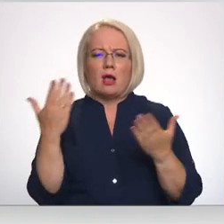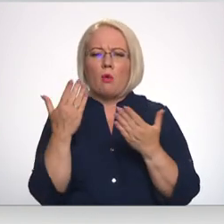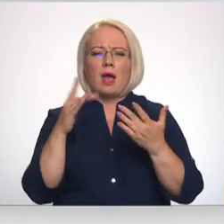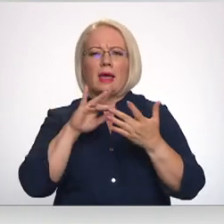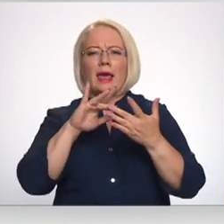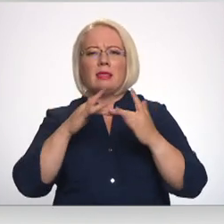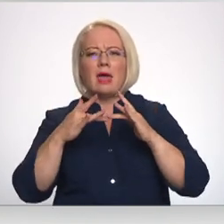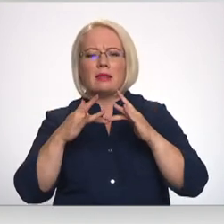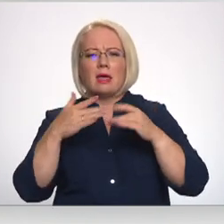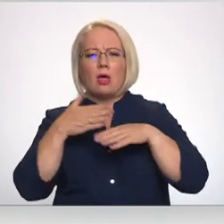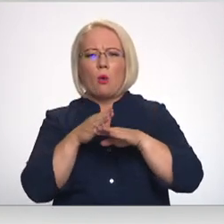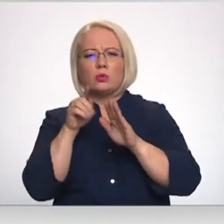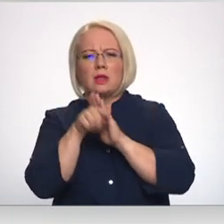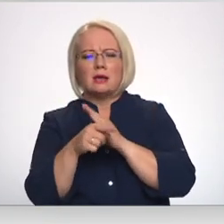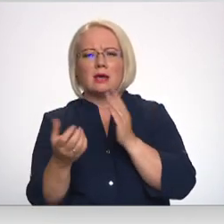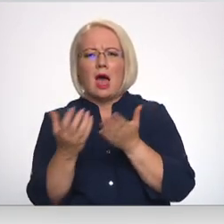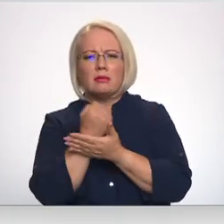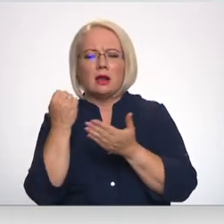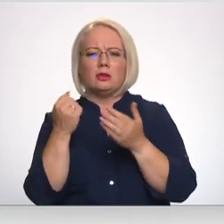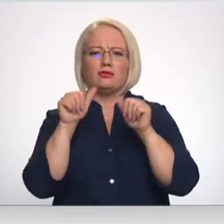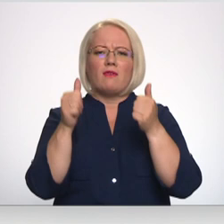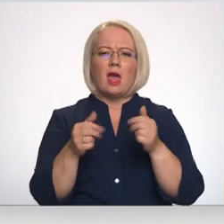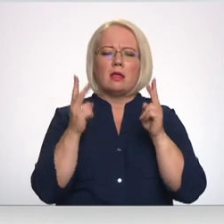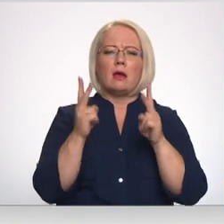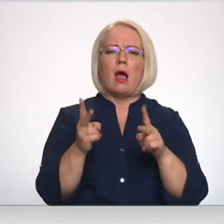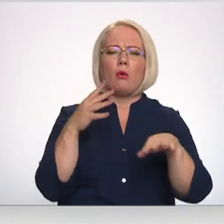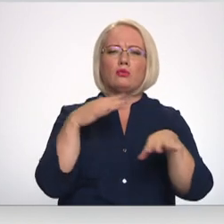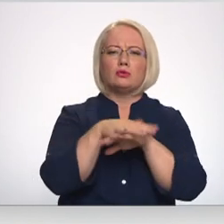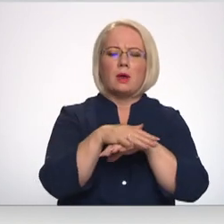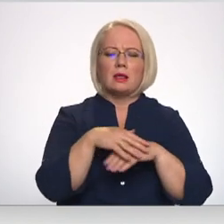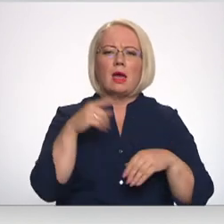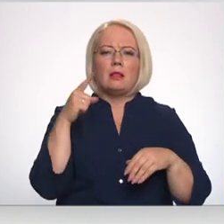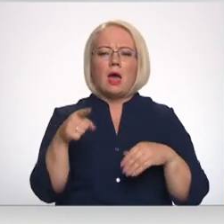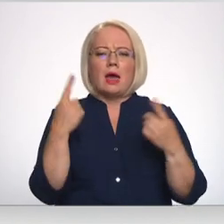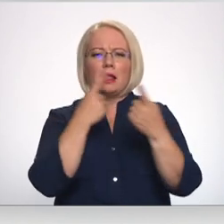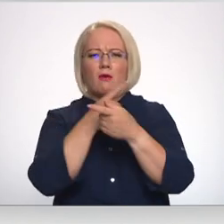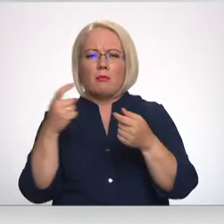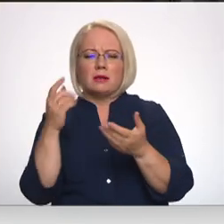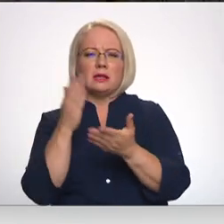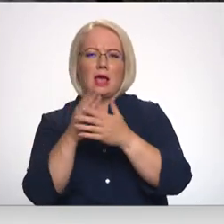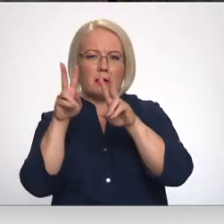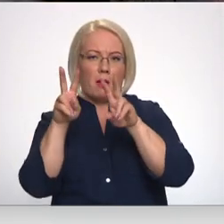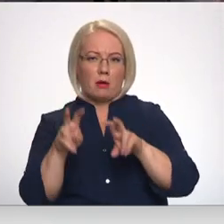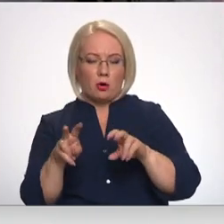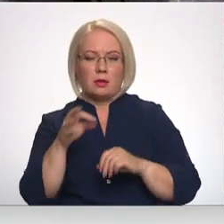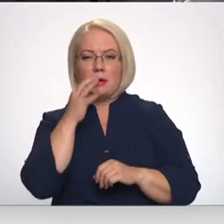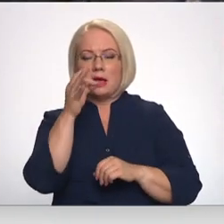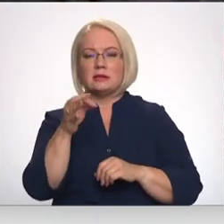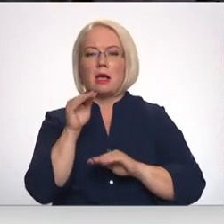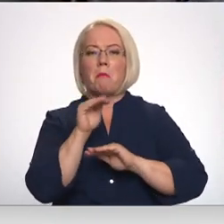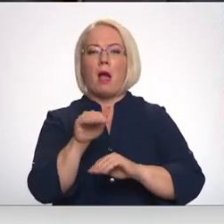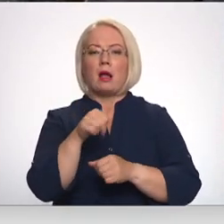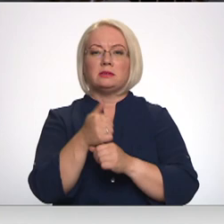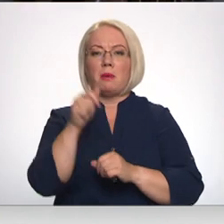atraduši, kaut kādu veidu, kaut kādu tipu bankumātiem, kā uzbrukt. Šī ta informācija bieži vienpēc tam tiek pārdota. Taču, kā uzsver bankas pārstāvis,